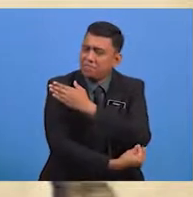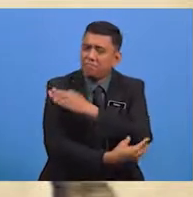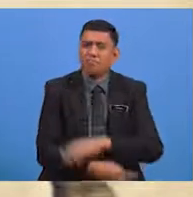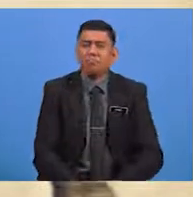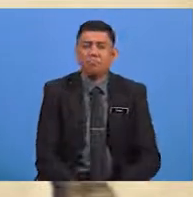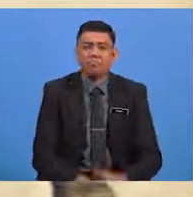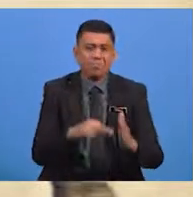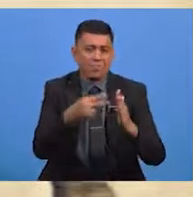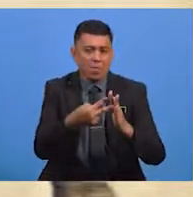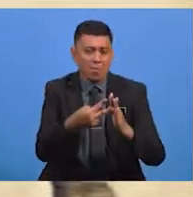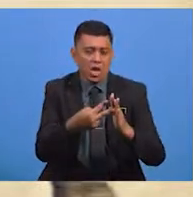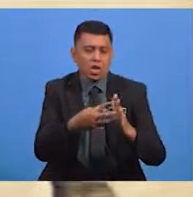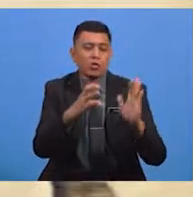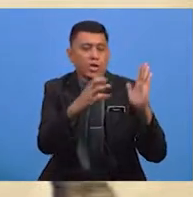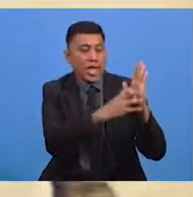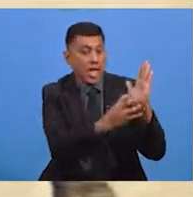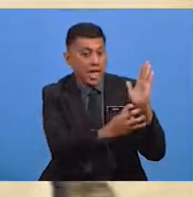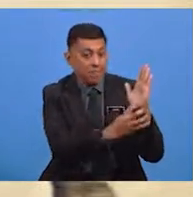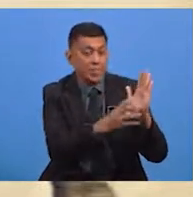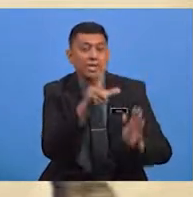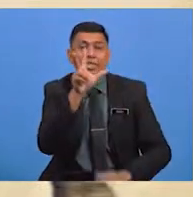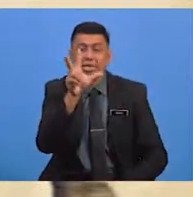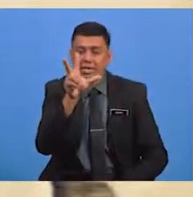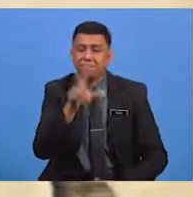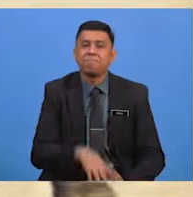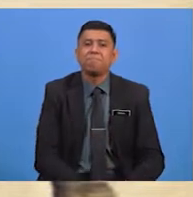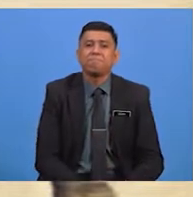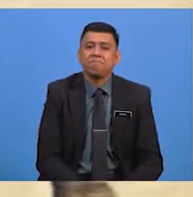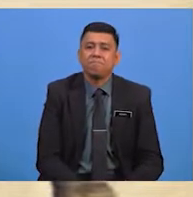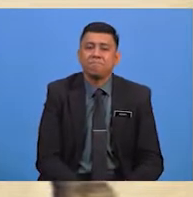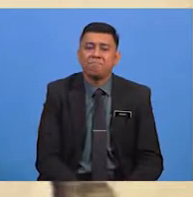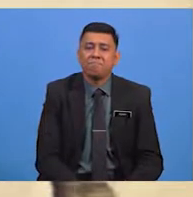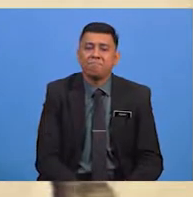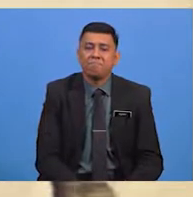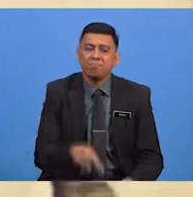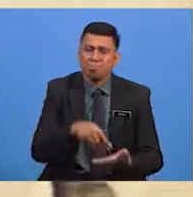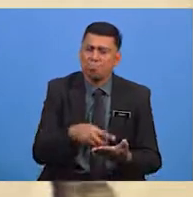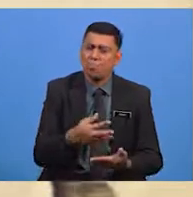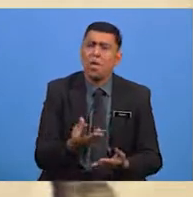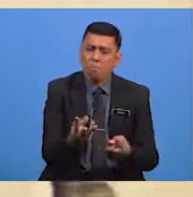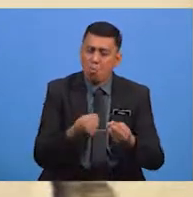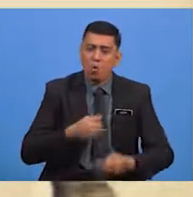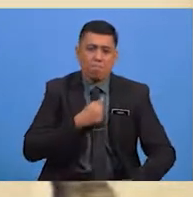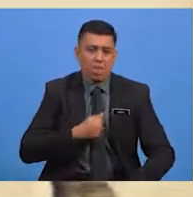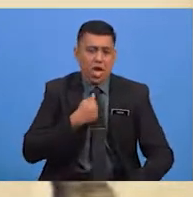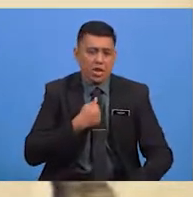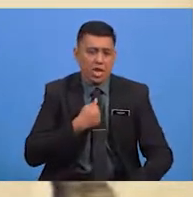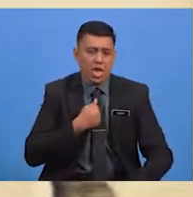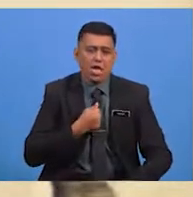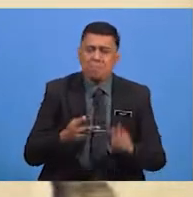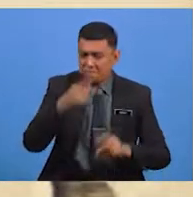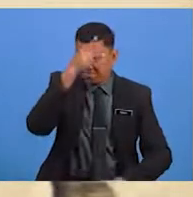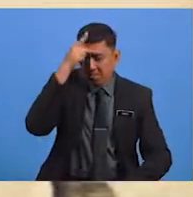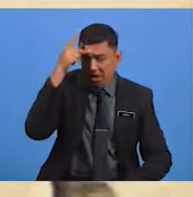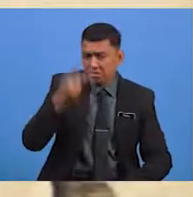Maksud rangkap Ketiga syair ini pula Ialah Penyair ini Memohon maaf Kerana